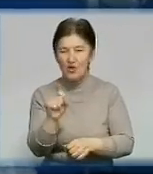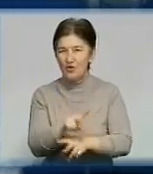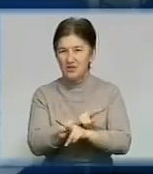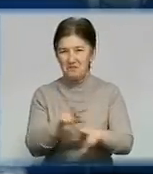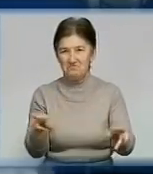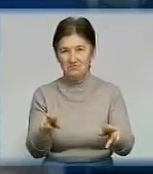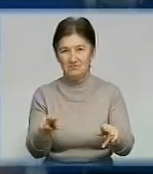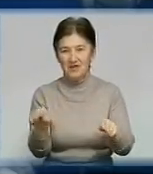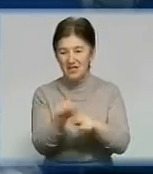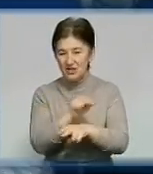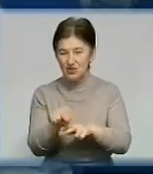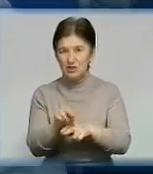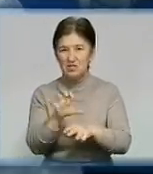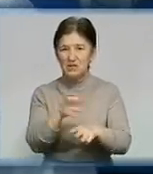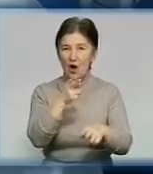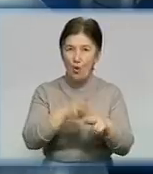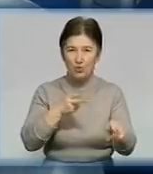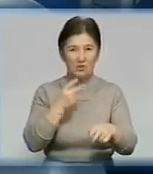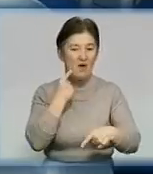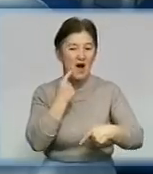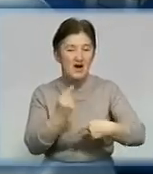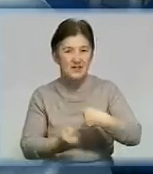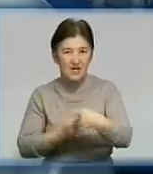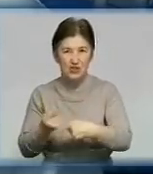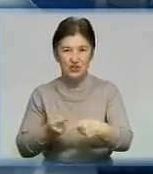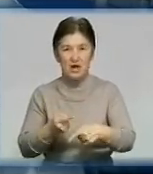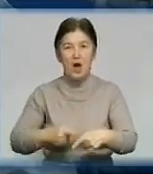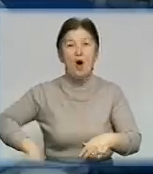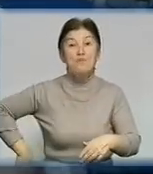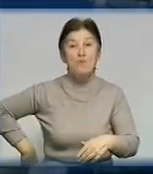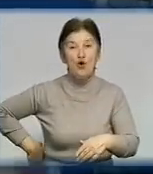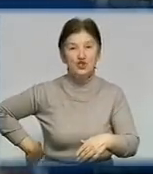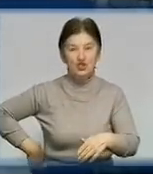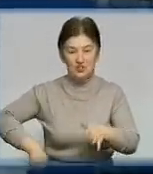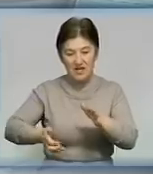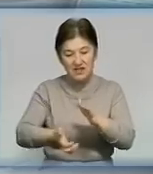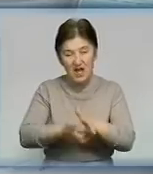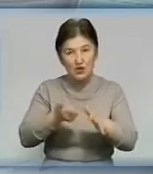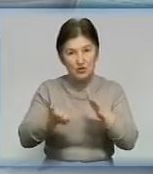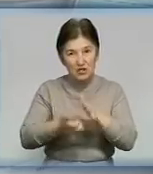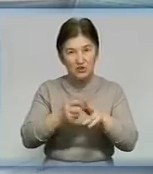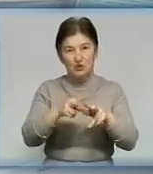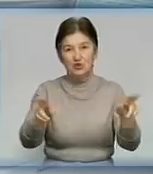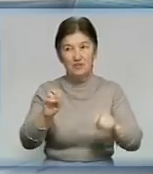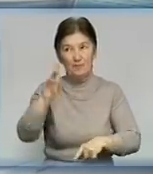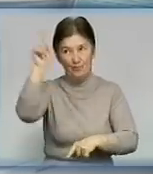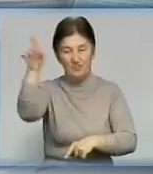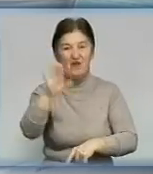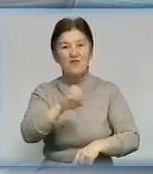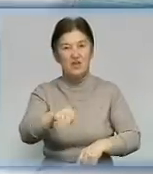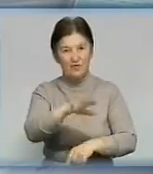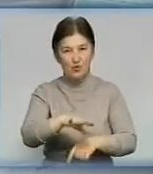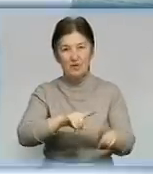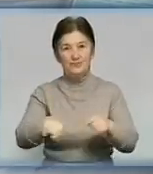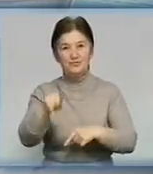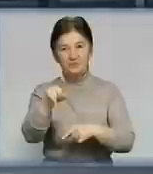больних з острою і хронічній недостачністю в Європі. Модернізували і клініку-діагностичну